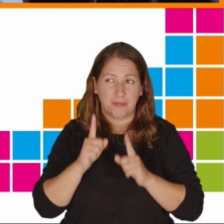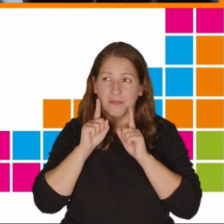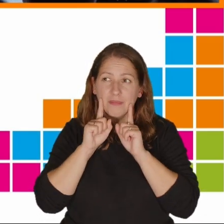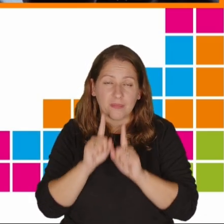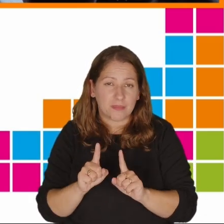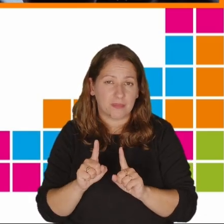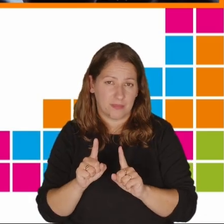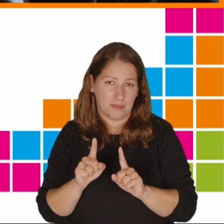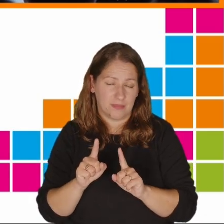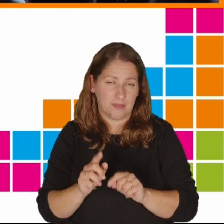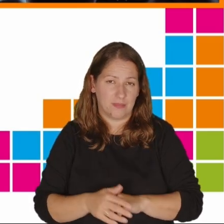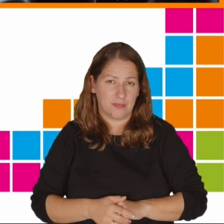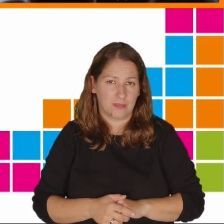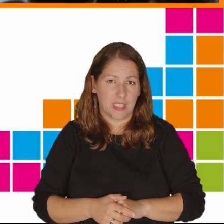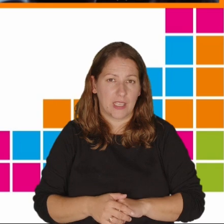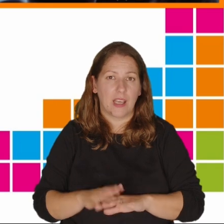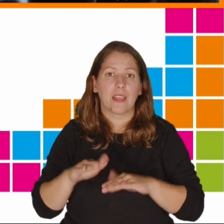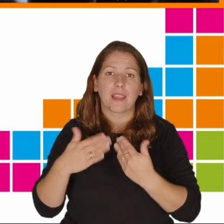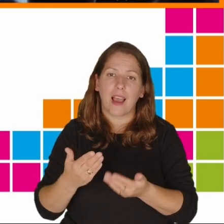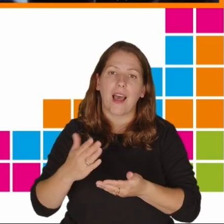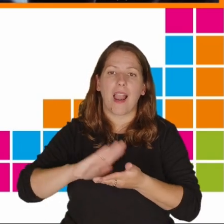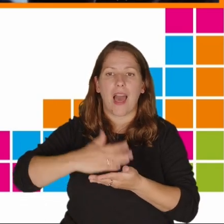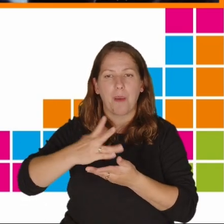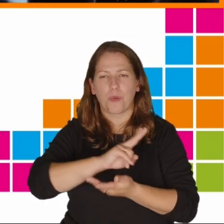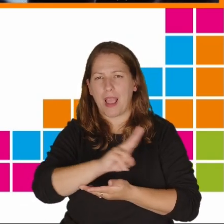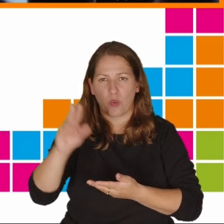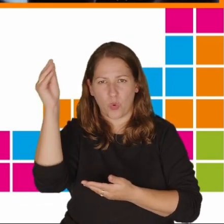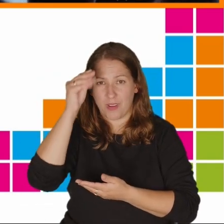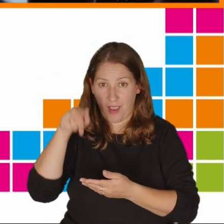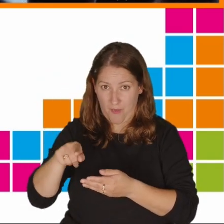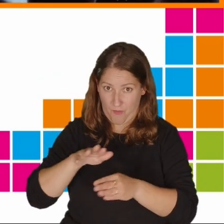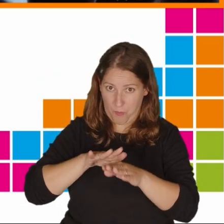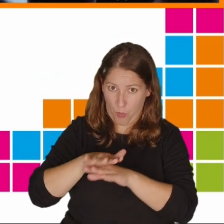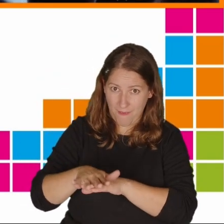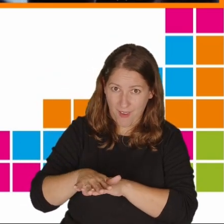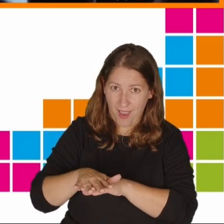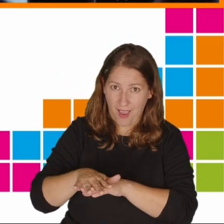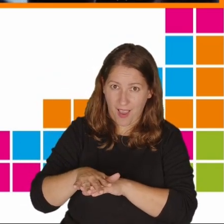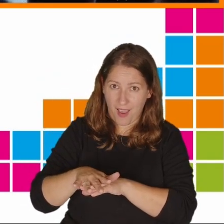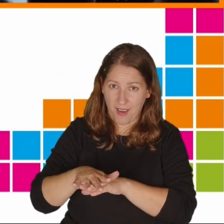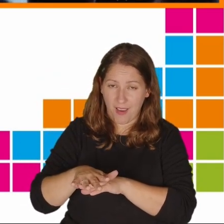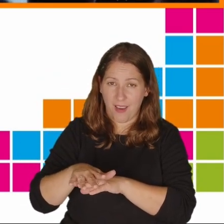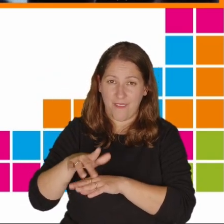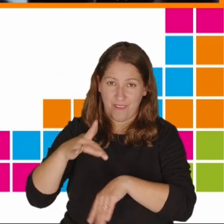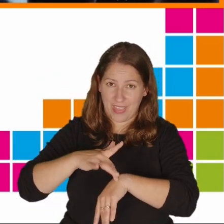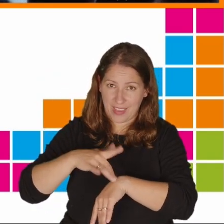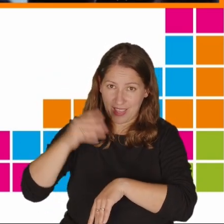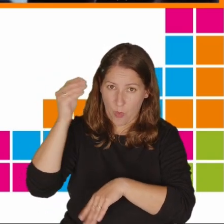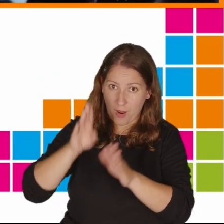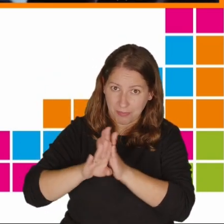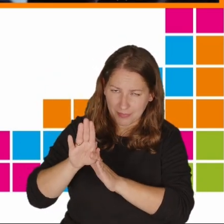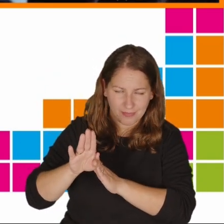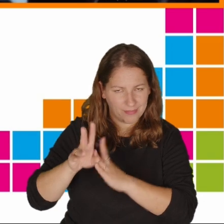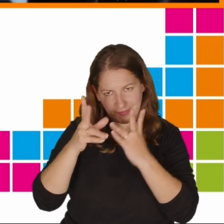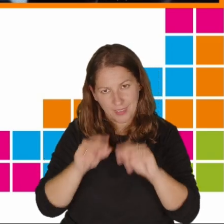naprawdę zapewnienie laptopów każdemu uczniowie nie wpływa na wyniki w nauce.